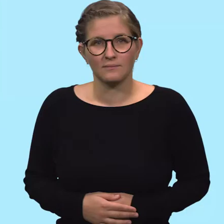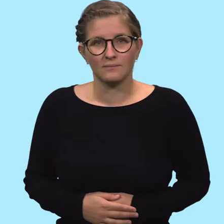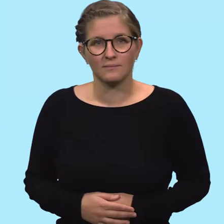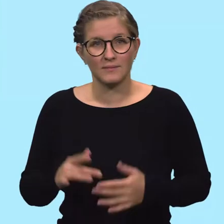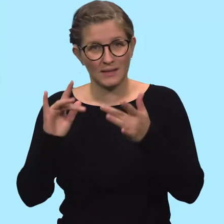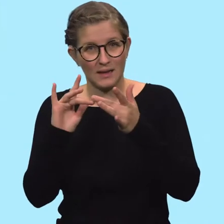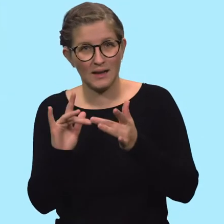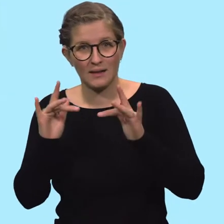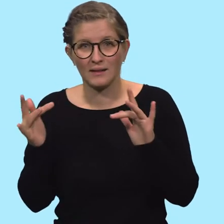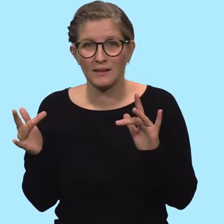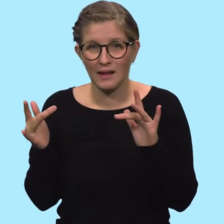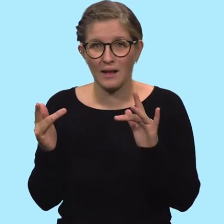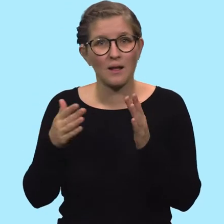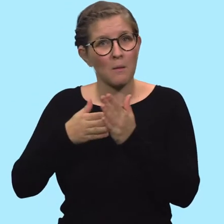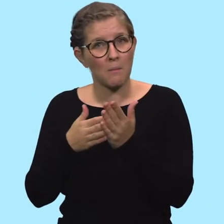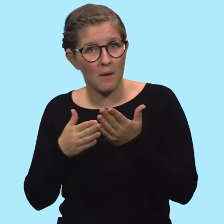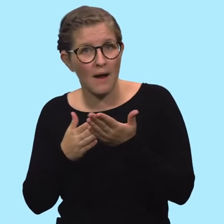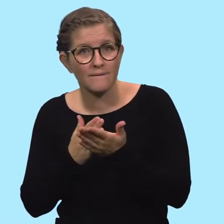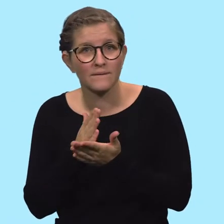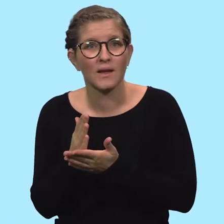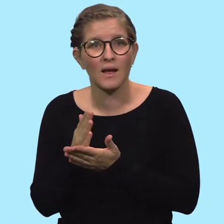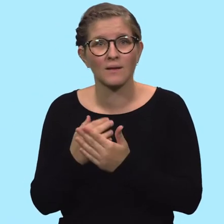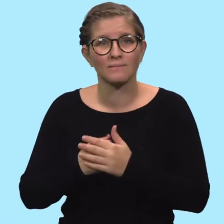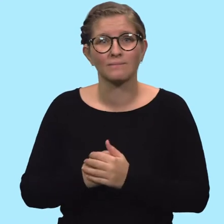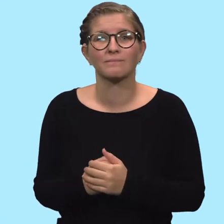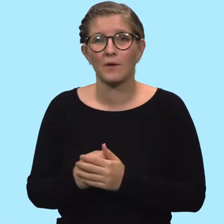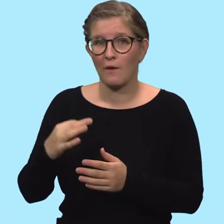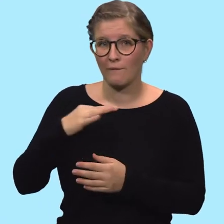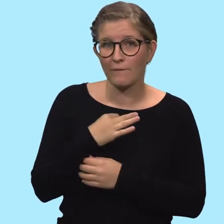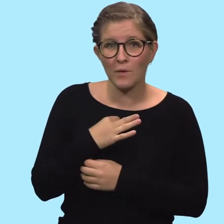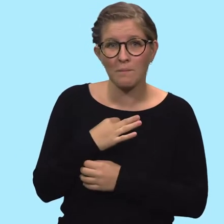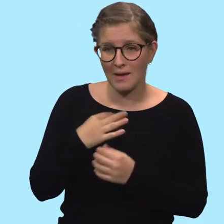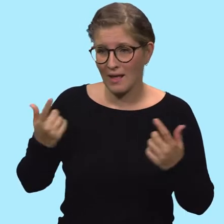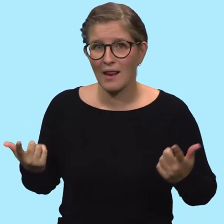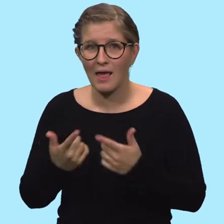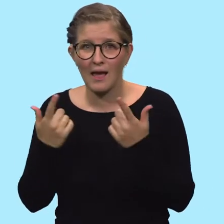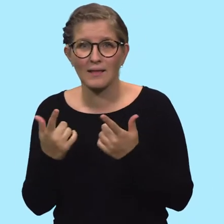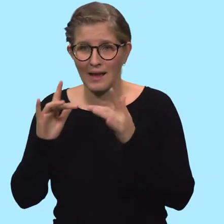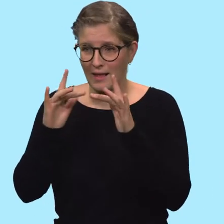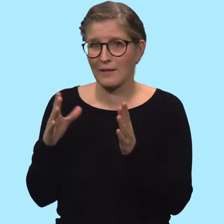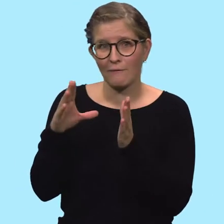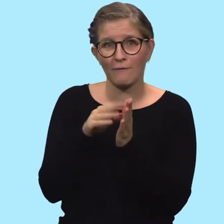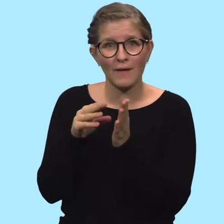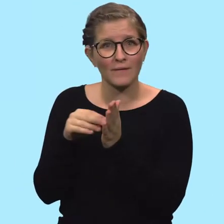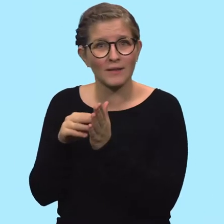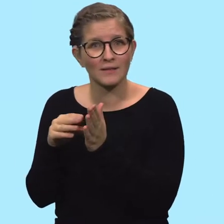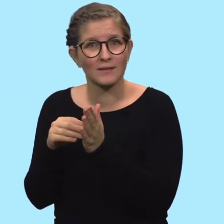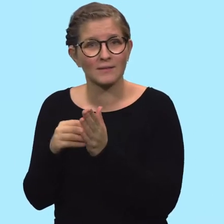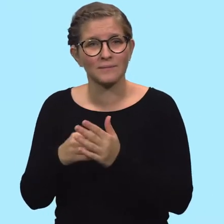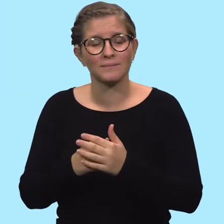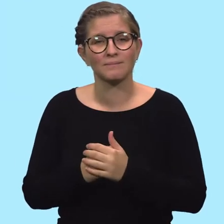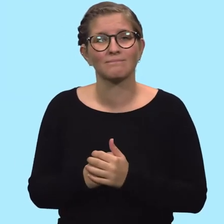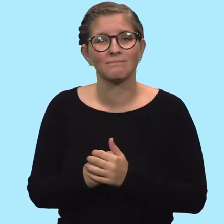4. Je barrierefreier das Internet ist, desto leichter fällt es mir,